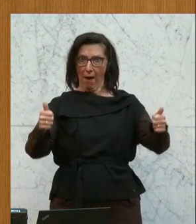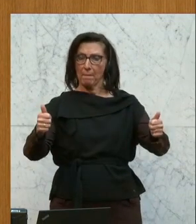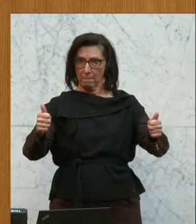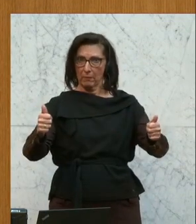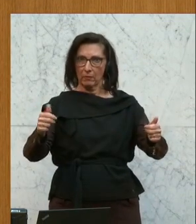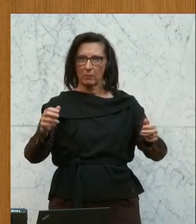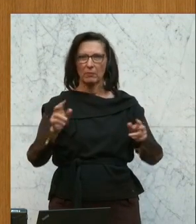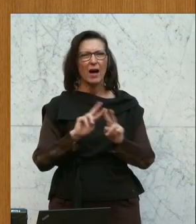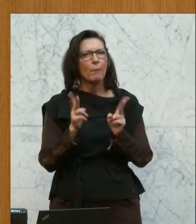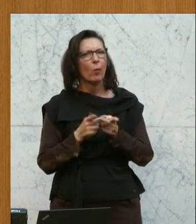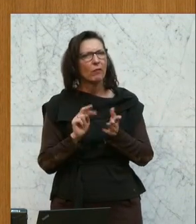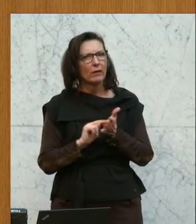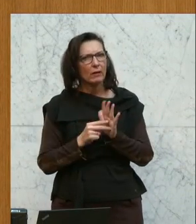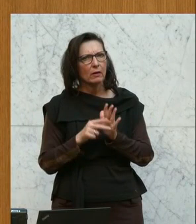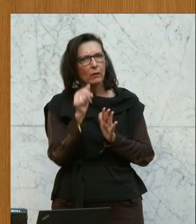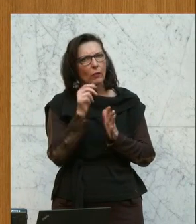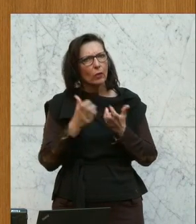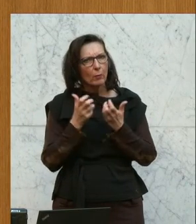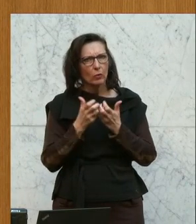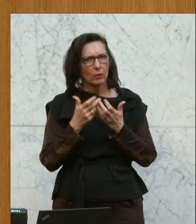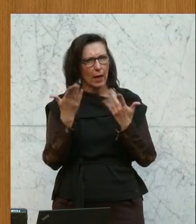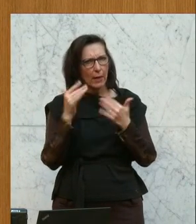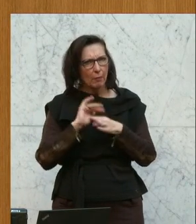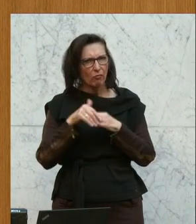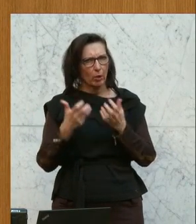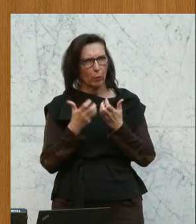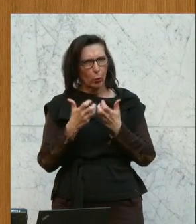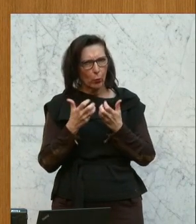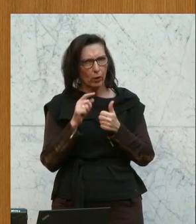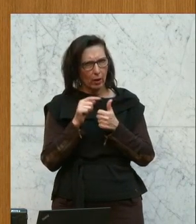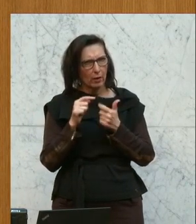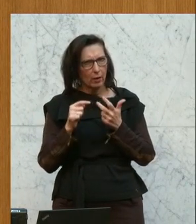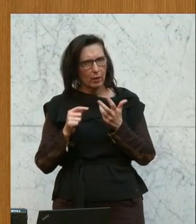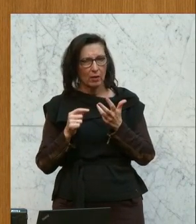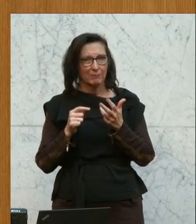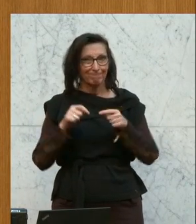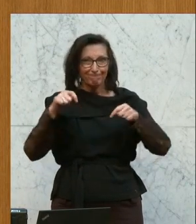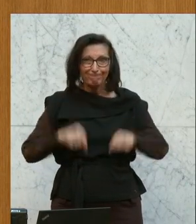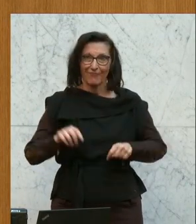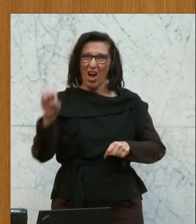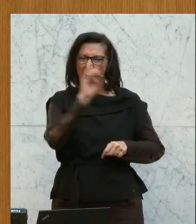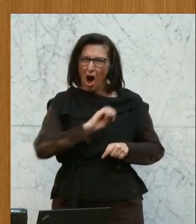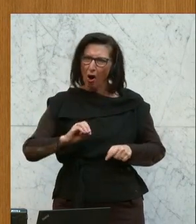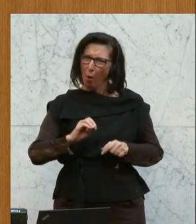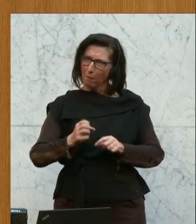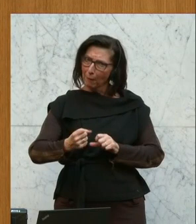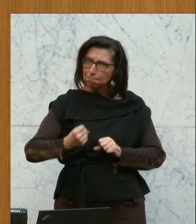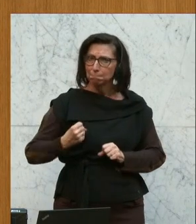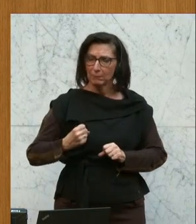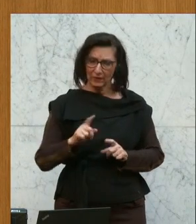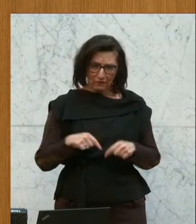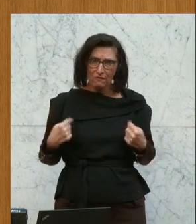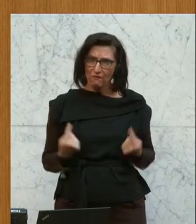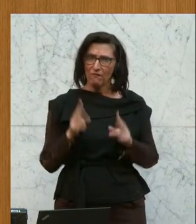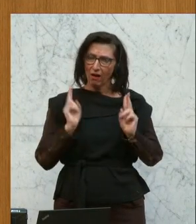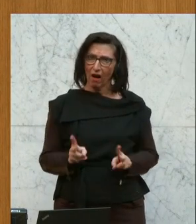Aber Umwelttechnologien, grüne Produktionsweisen, klimafreundliche Produkte, das ist eine europäische Domäne. Hier sind wir stark.